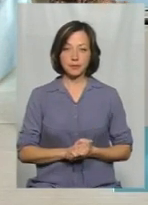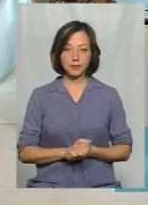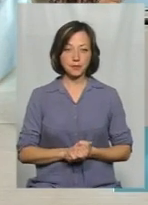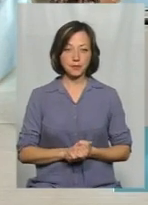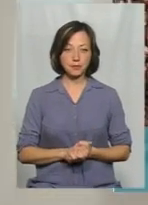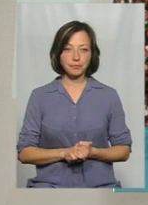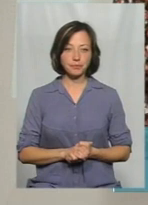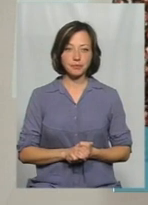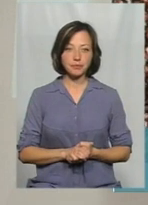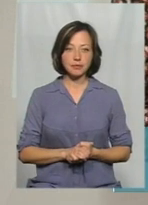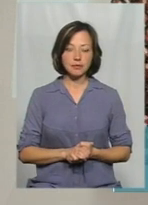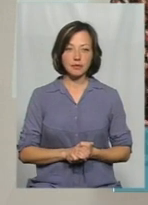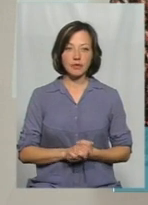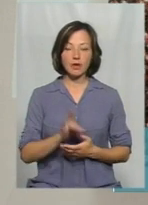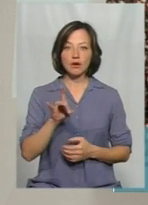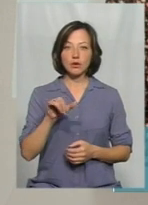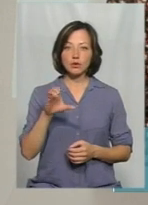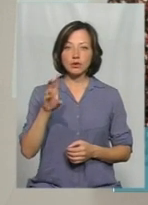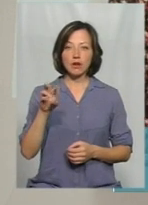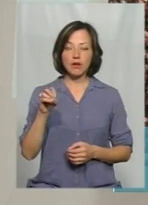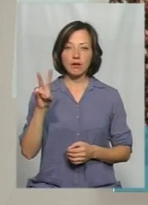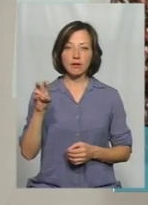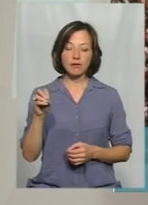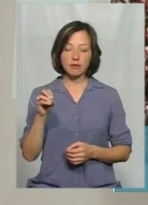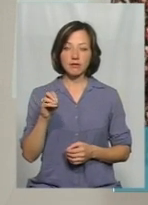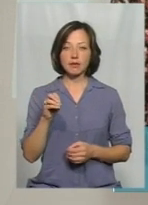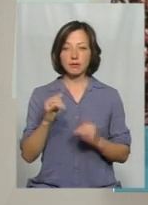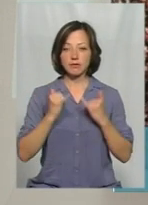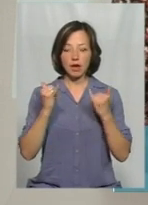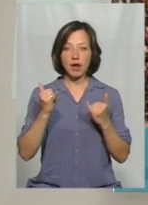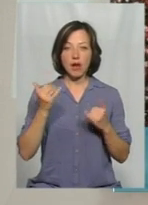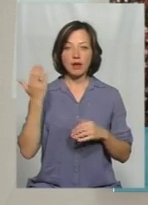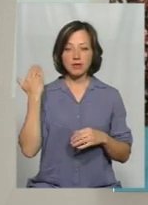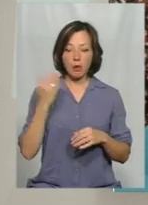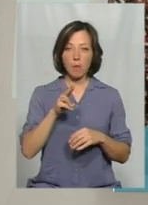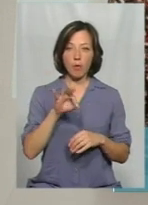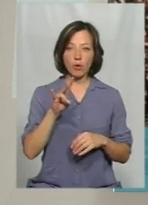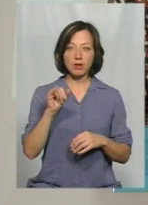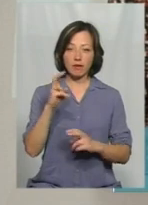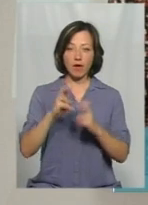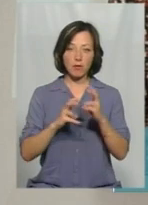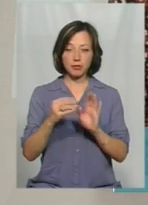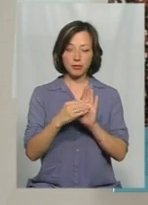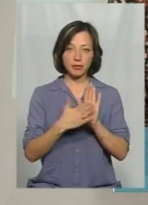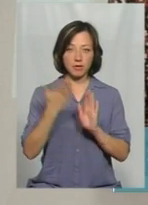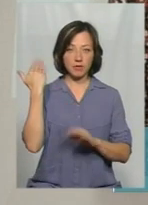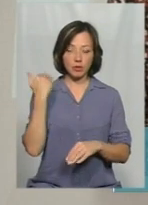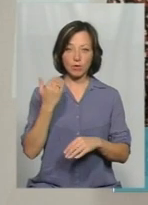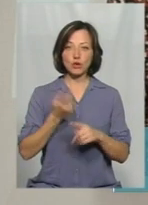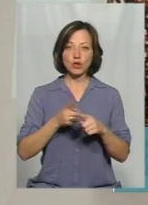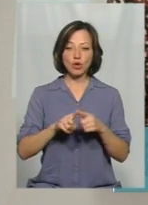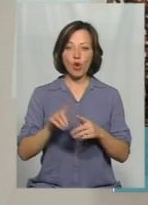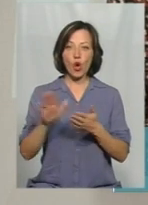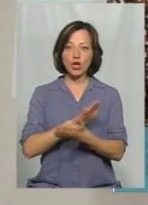Пане Руслане, але ж Панінківська конштонно-паперова фабрика давно отримала припис про те, що очисні споруди не